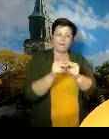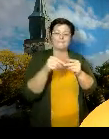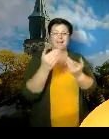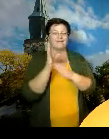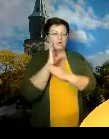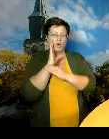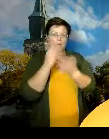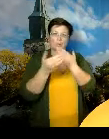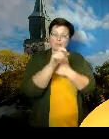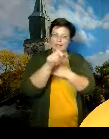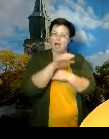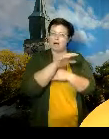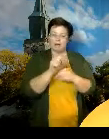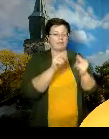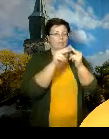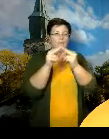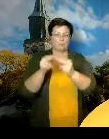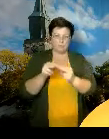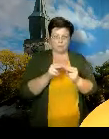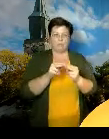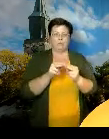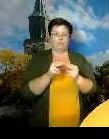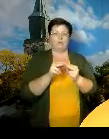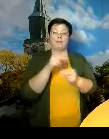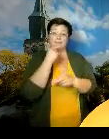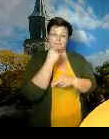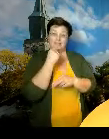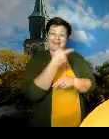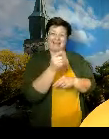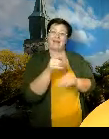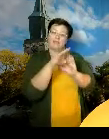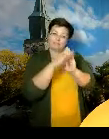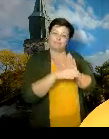ohjeistettu tästä valvonnasta karanteenin osalta.